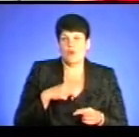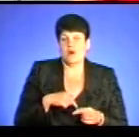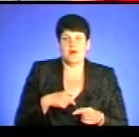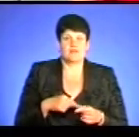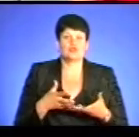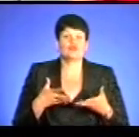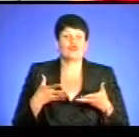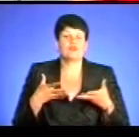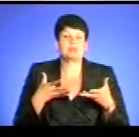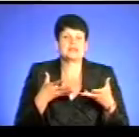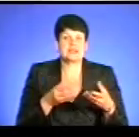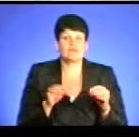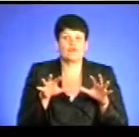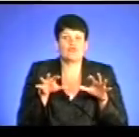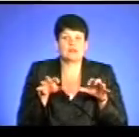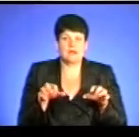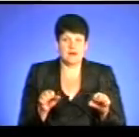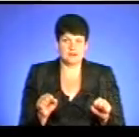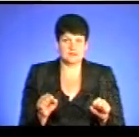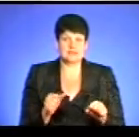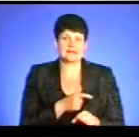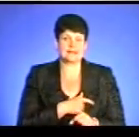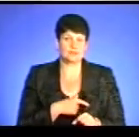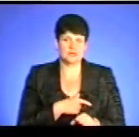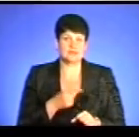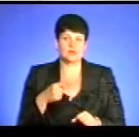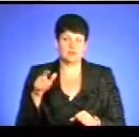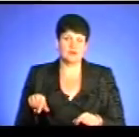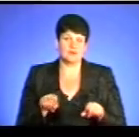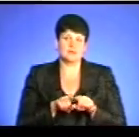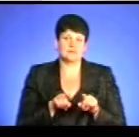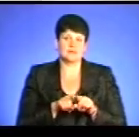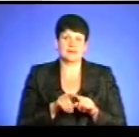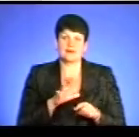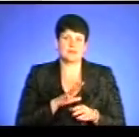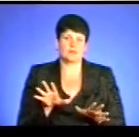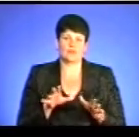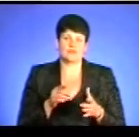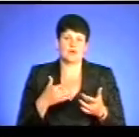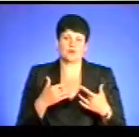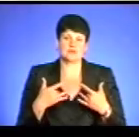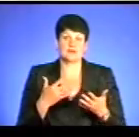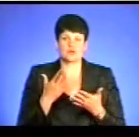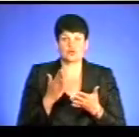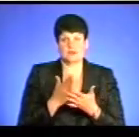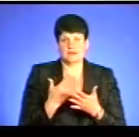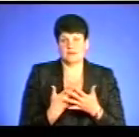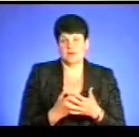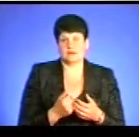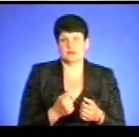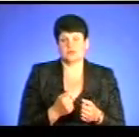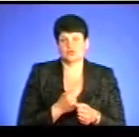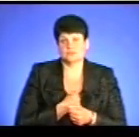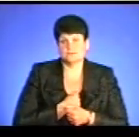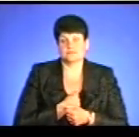впливу влади. Як на мене, як на депутат, як на Донополя, я би ідентично зробив. Я би не був на концерті. Якщо є скаром трауру, оголошений в